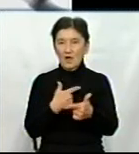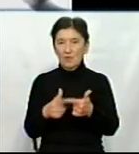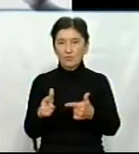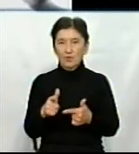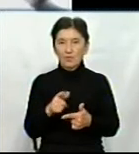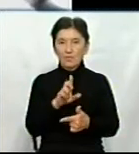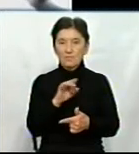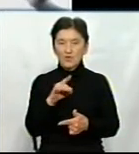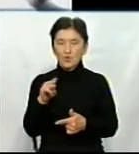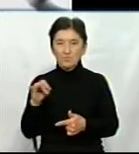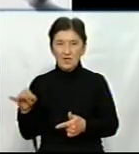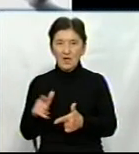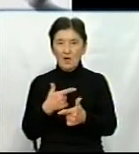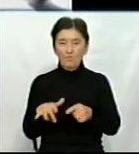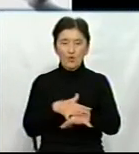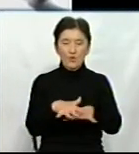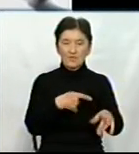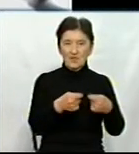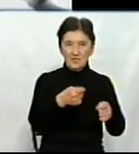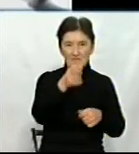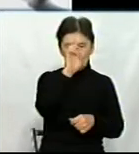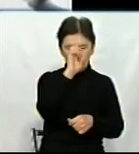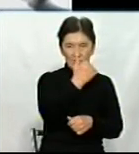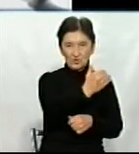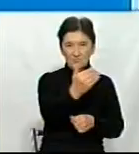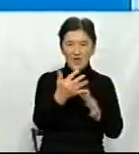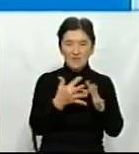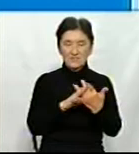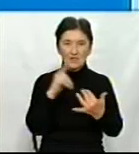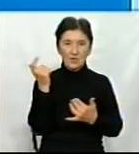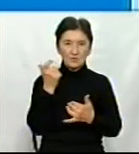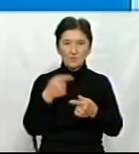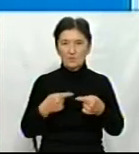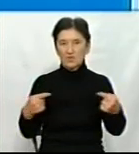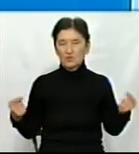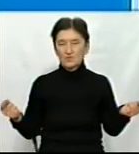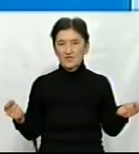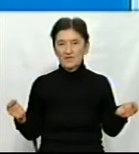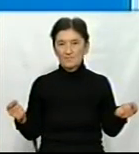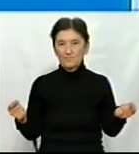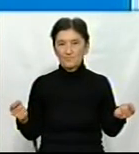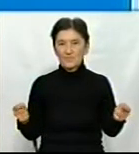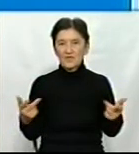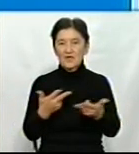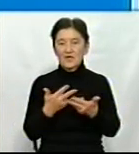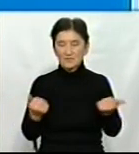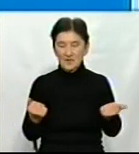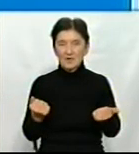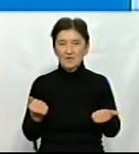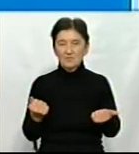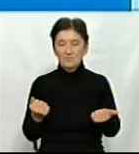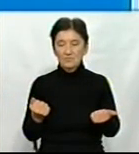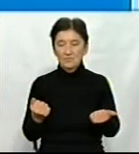на державних ринках сільсько-господарської продукції. Так, зупевно, треба